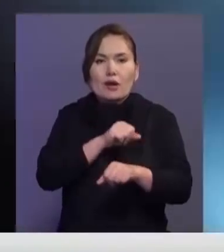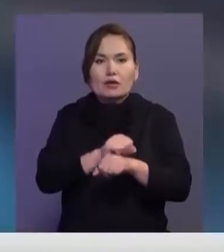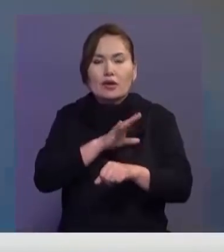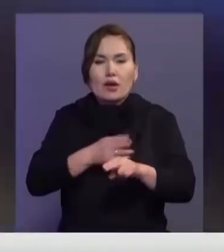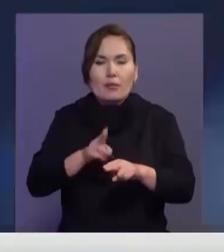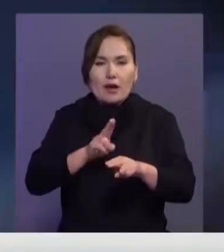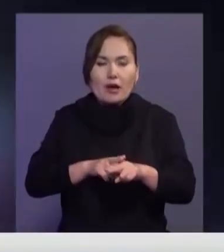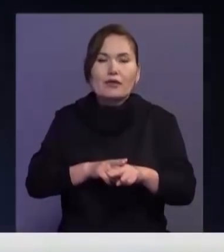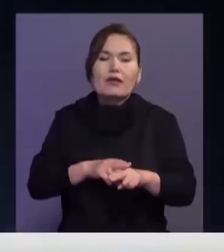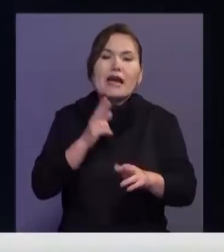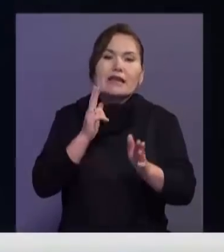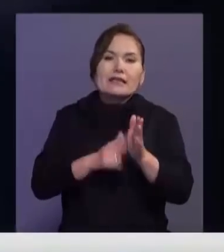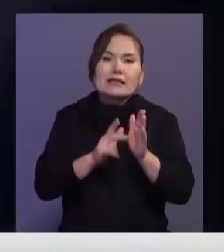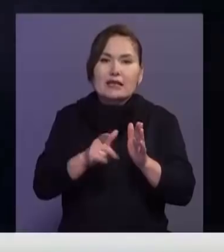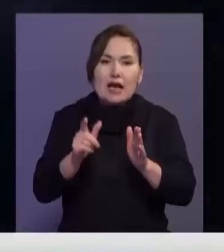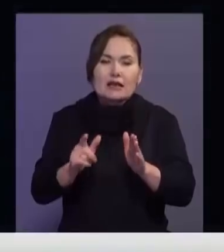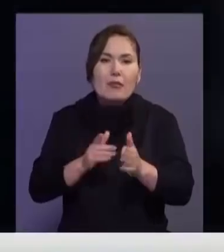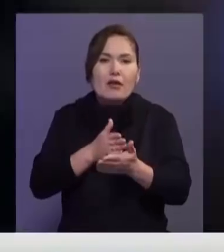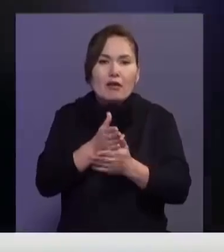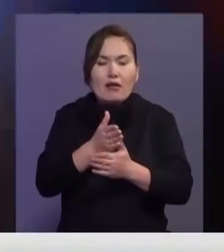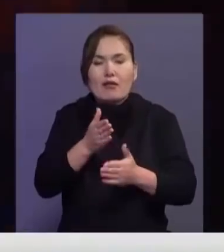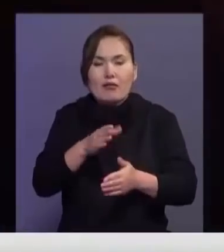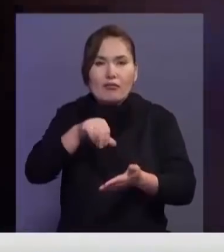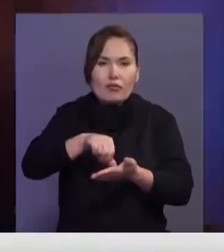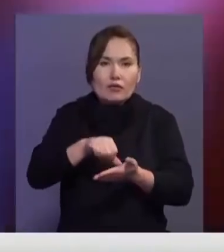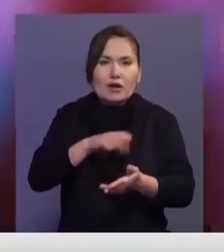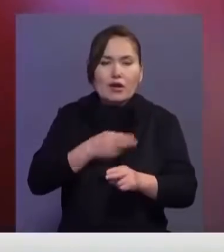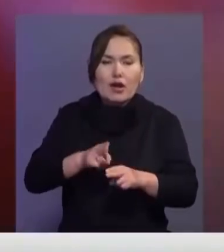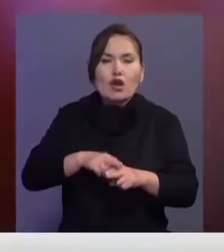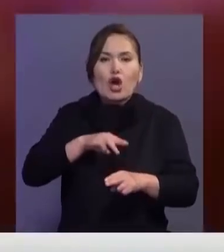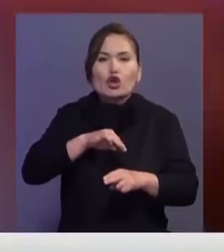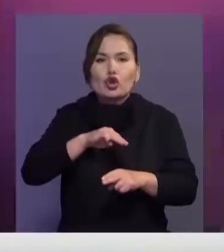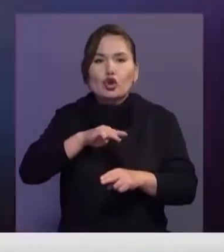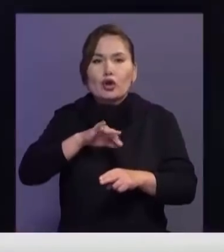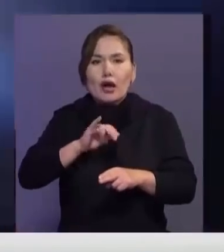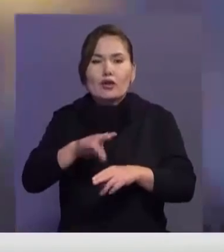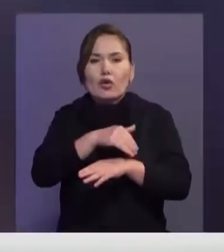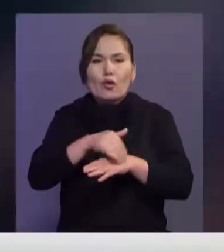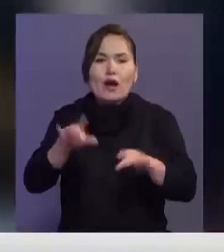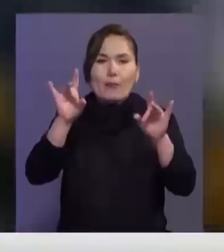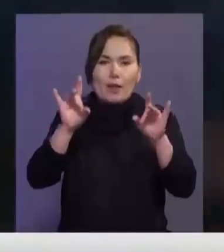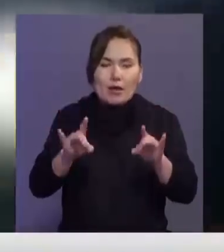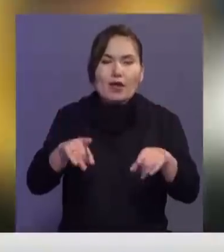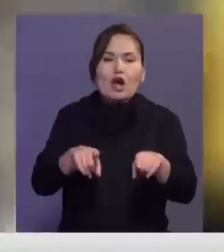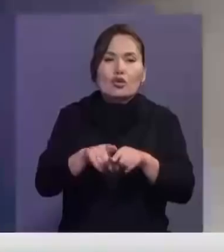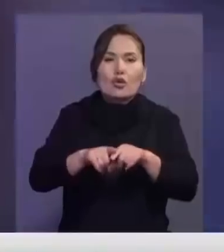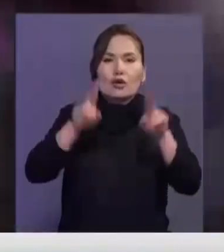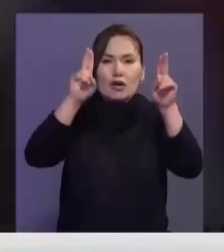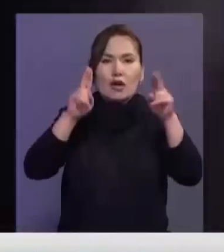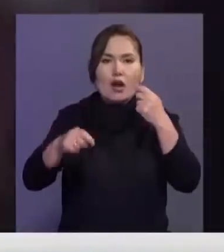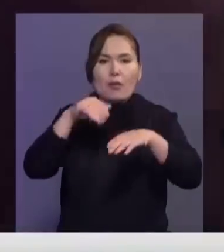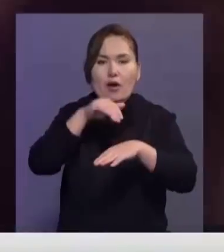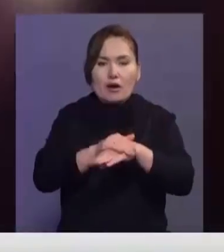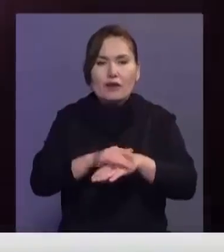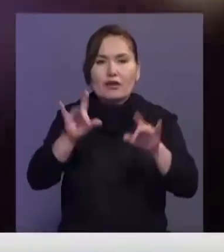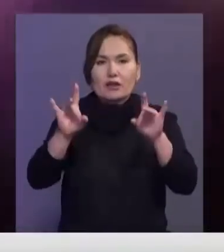онында көңілгөтерушілердің саны 80-ге жеткен. Сонымен ғатар Тұраңын көшесінде орналасқан бір ғатар Мейман қана карантин талаптарын өрескел бұзған